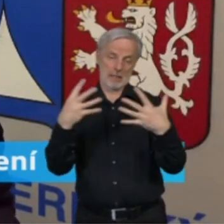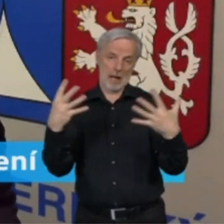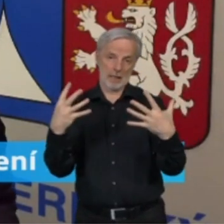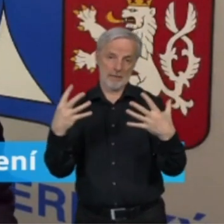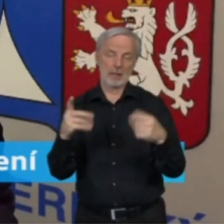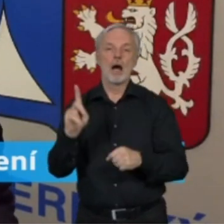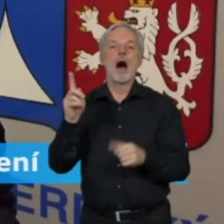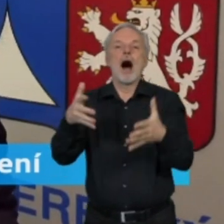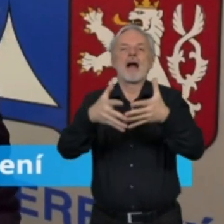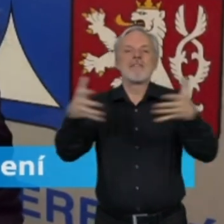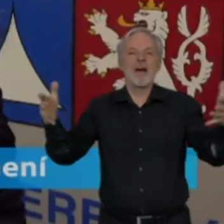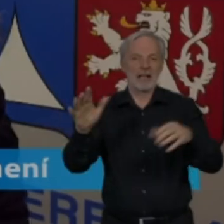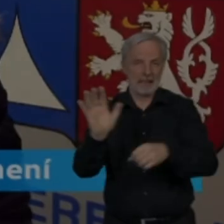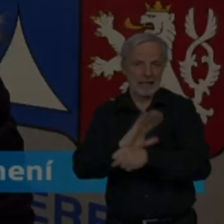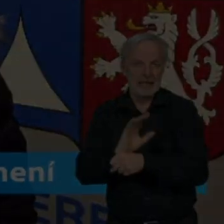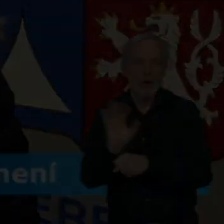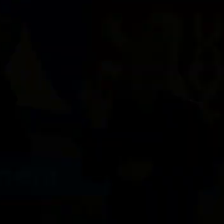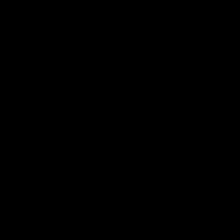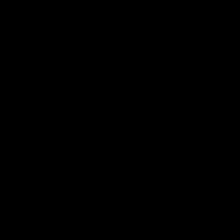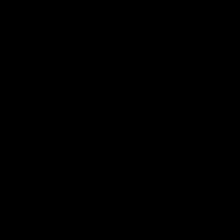Sinestar zavřela úplně.